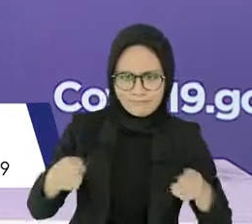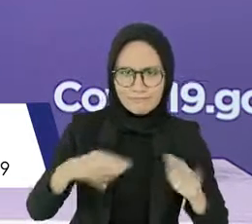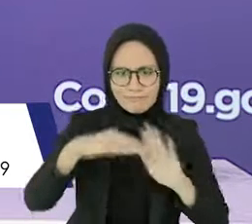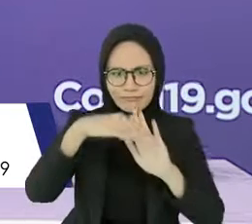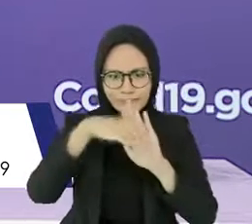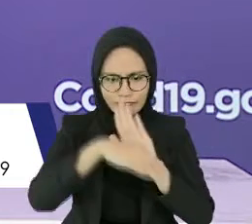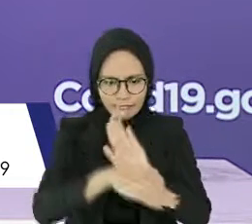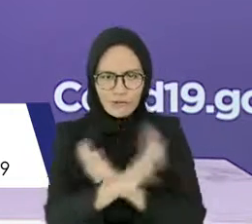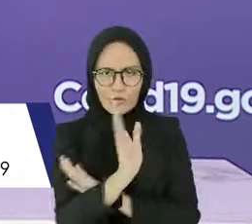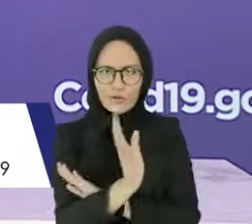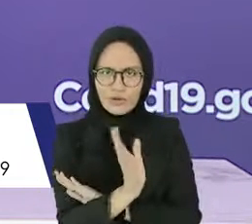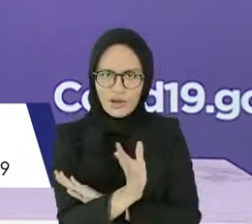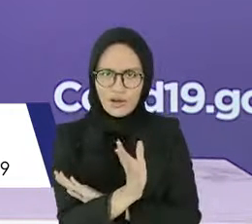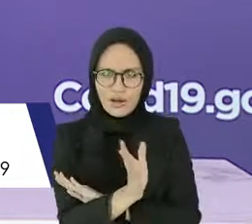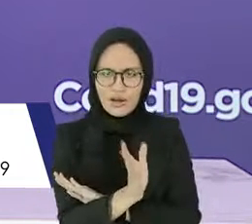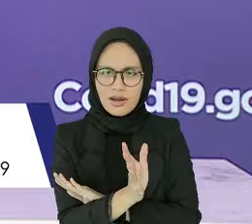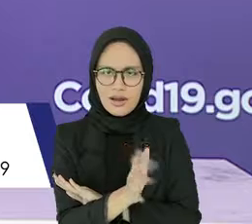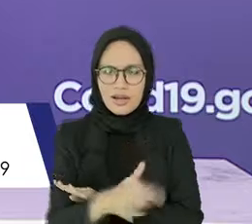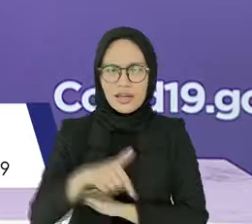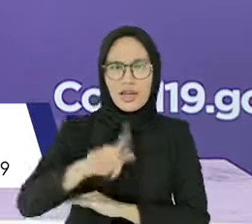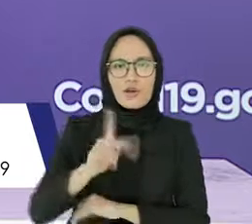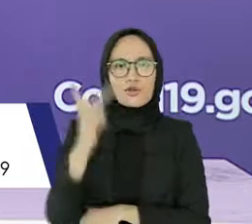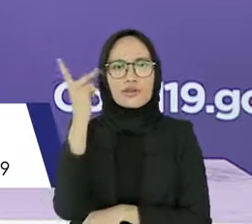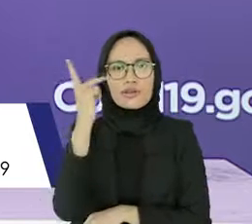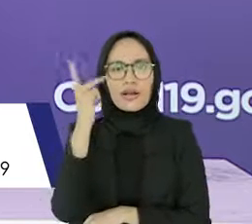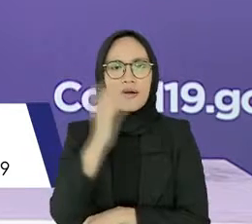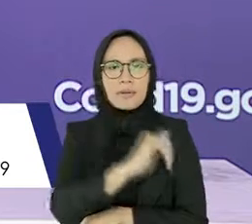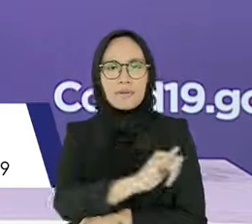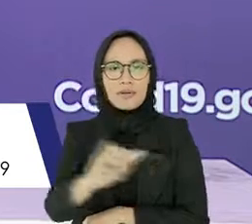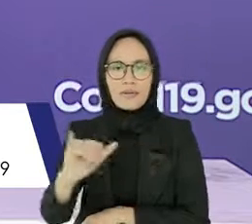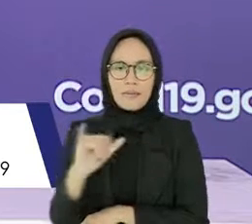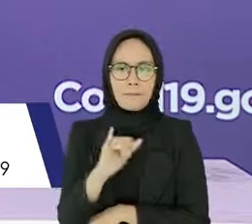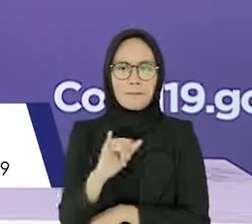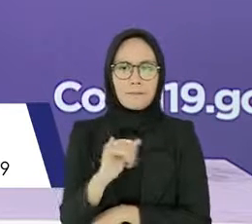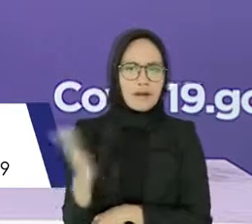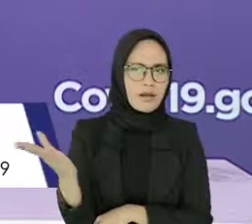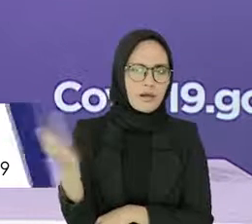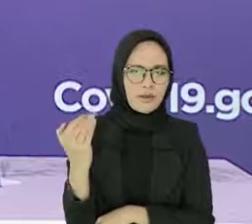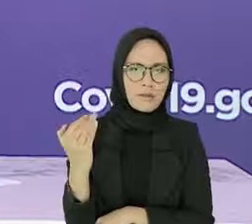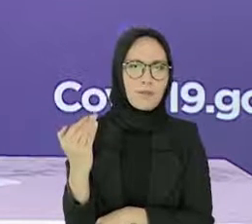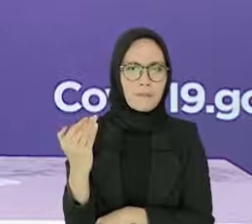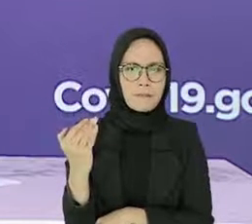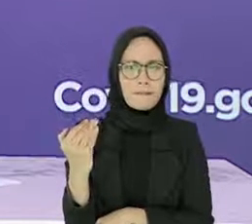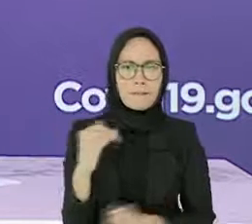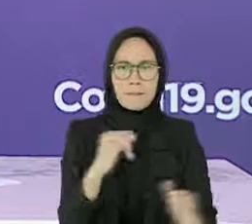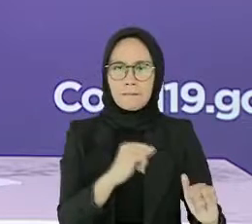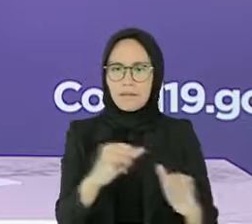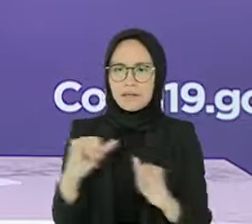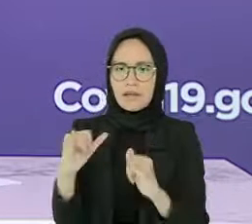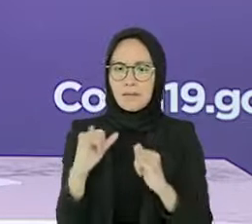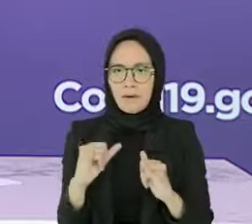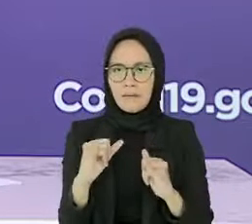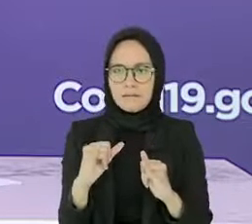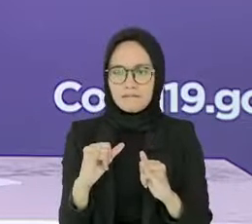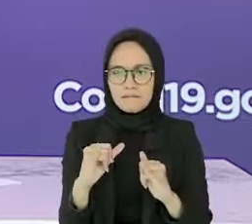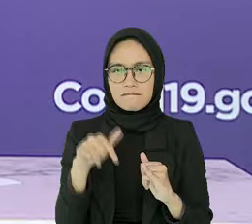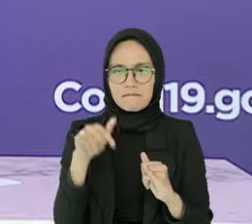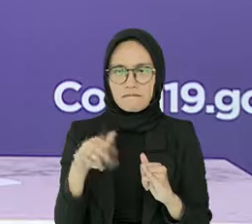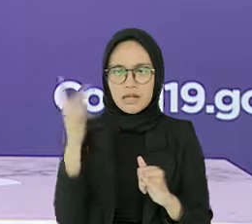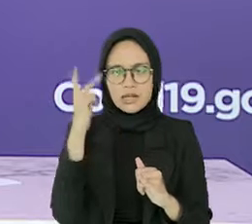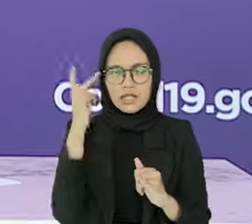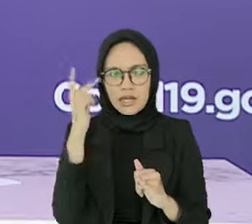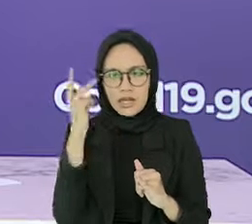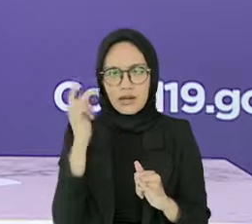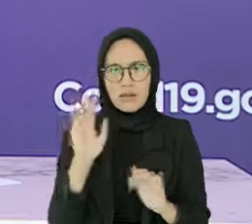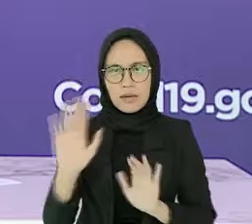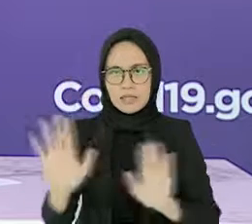mempertahankan kondisi kasus yang sudah terkendali. Mari kita sambut hasil hari penutupan PON ke-20